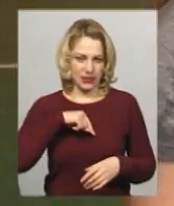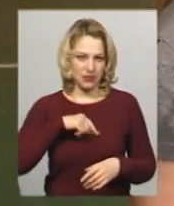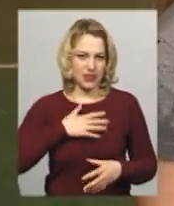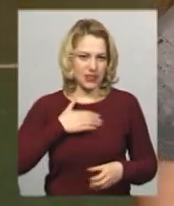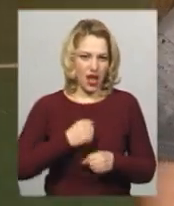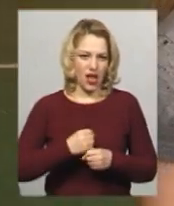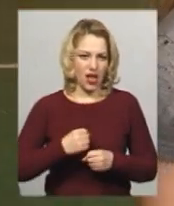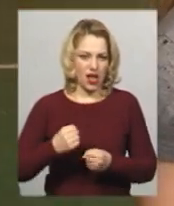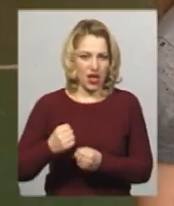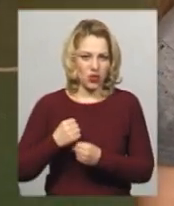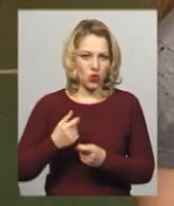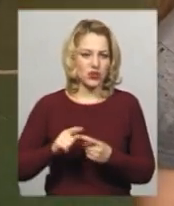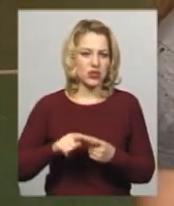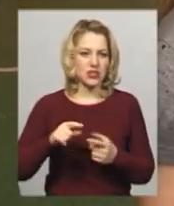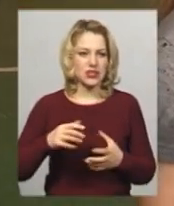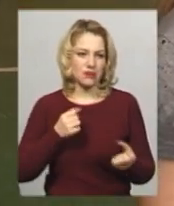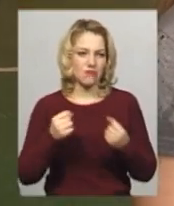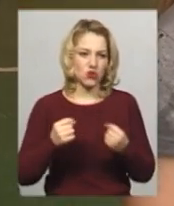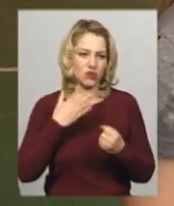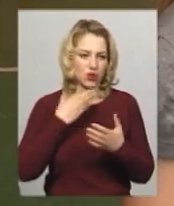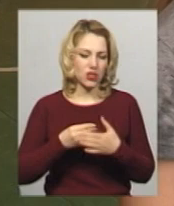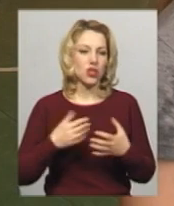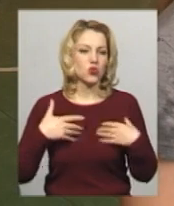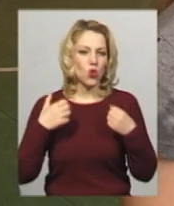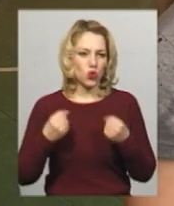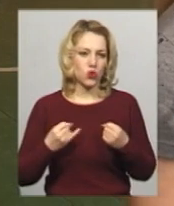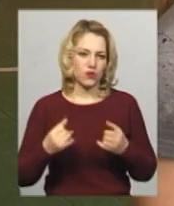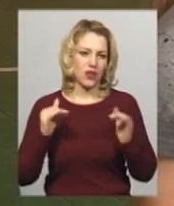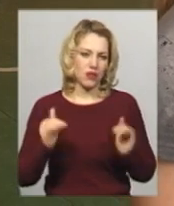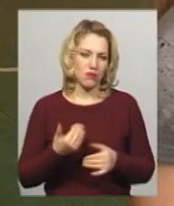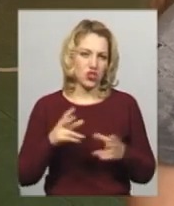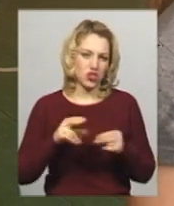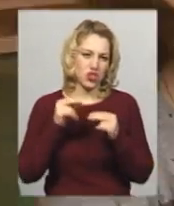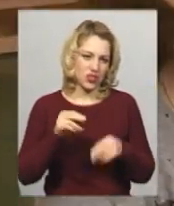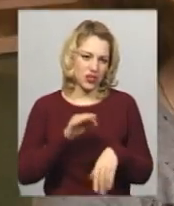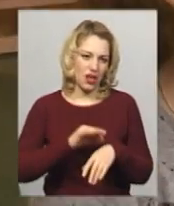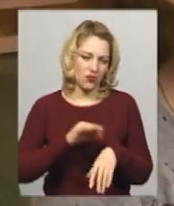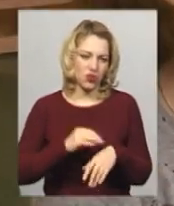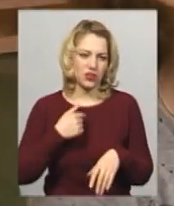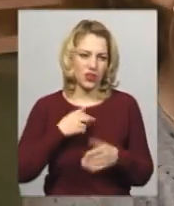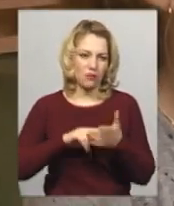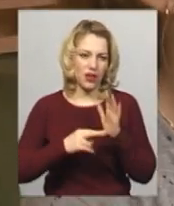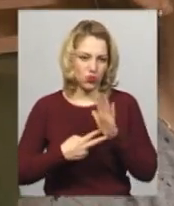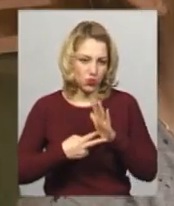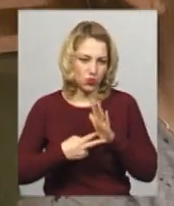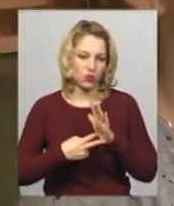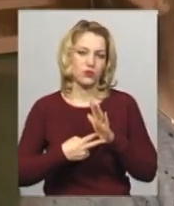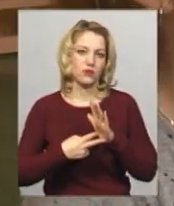зміщуєш своє здоров'я і менші шанси захворіти. Я планую